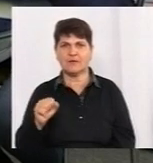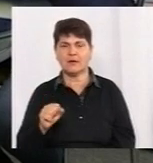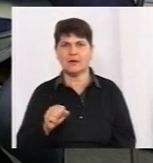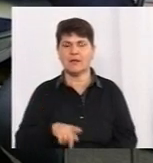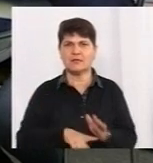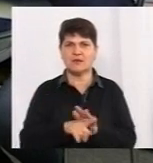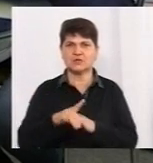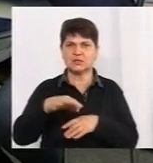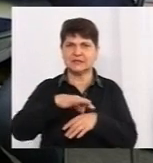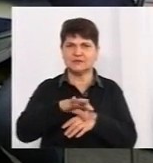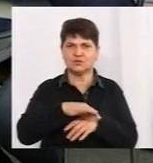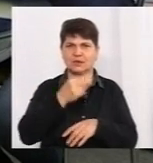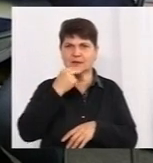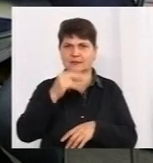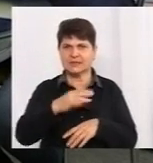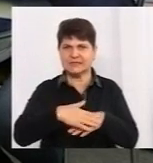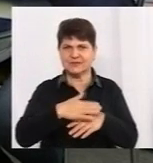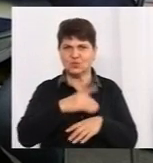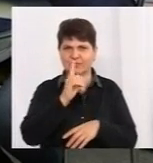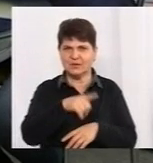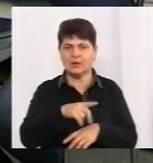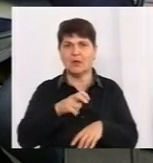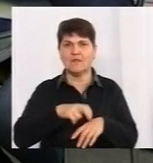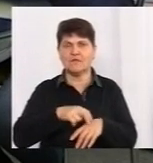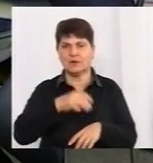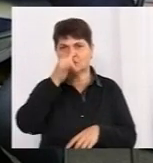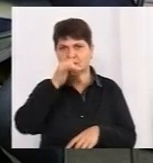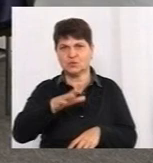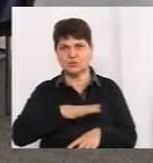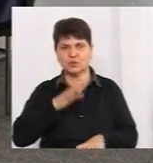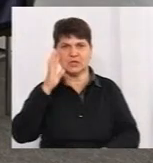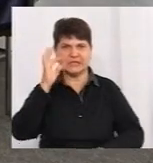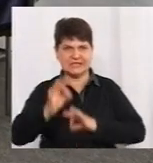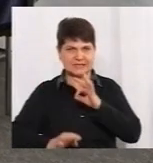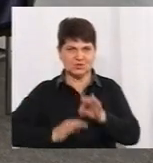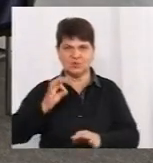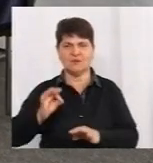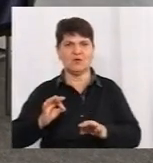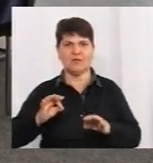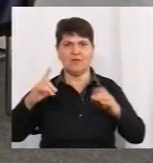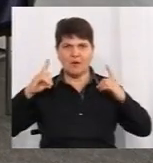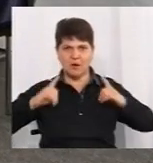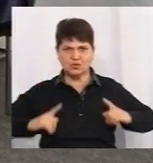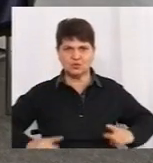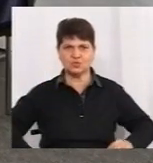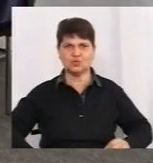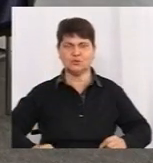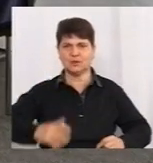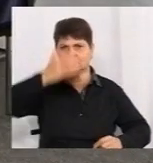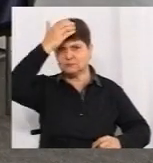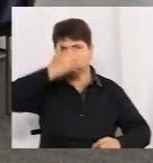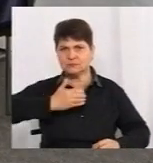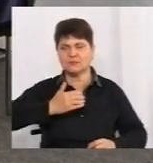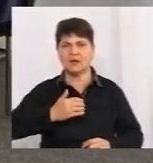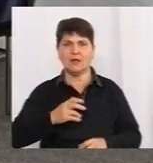звинувачувати. Лікар не може цілодобово бути в захисному костюмі, чи краще, в скафандрі. Він також спілкується,